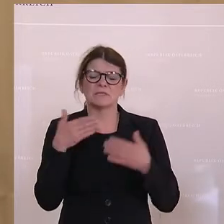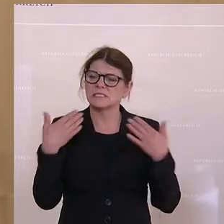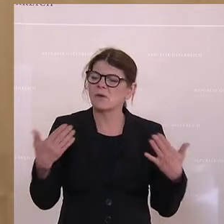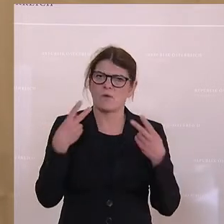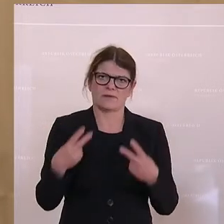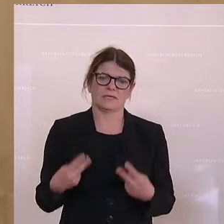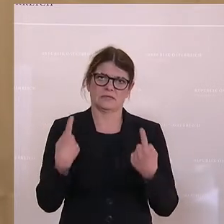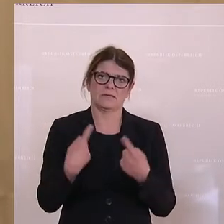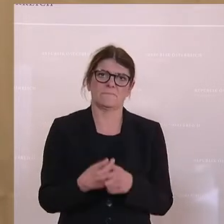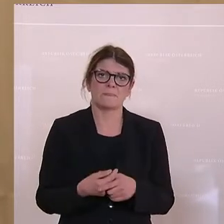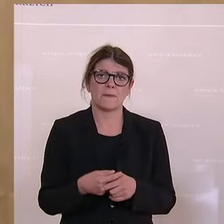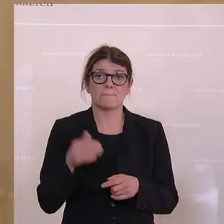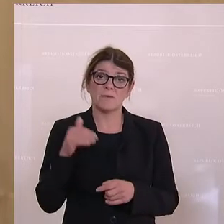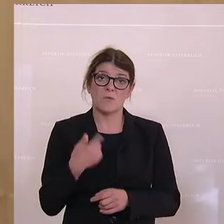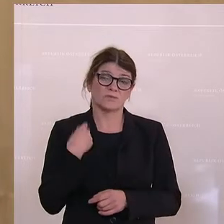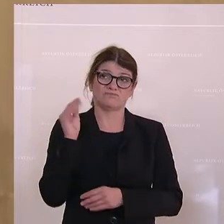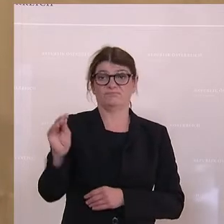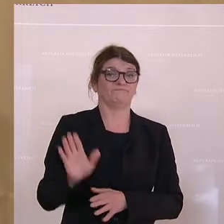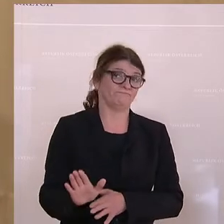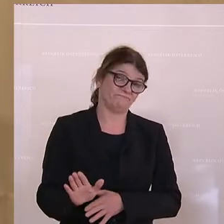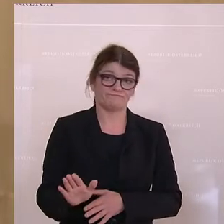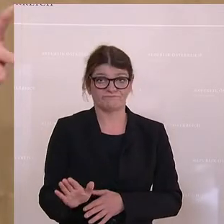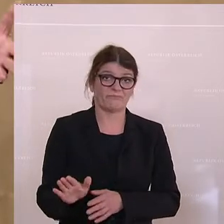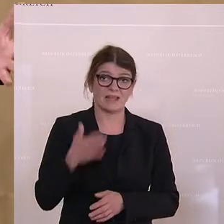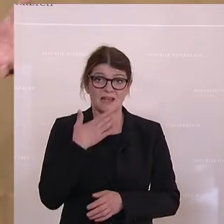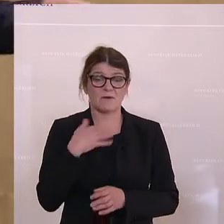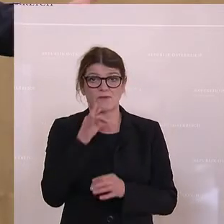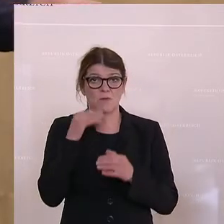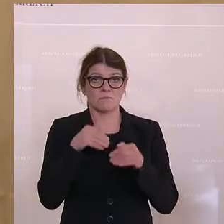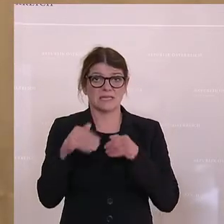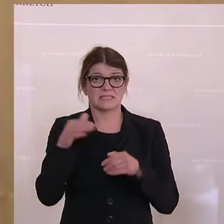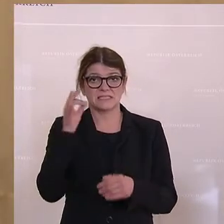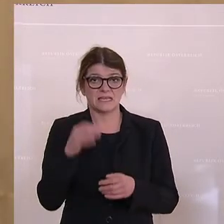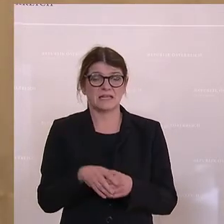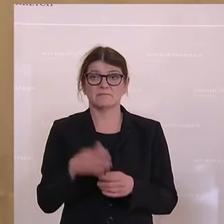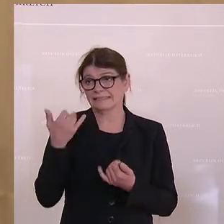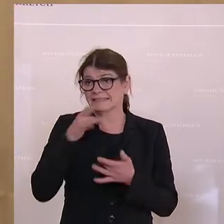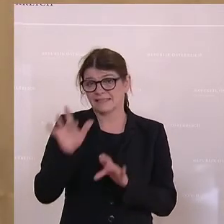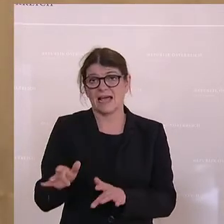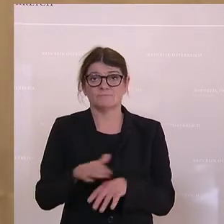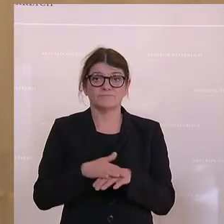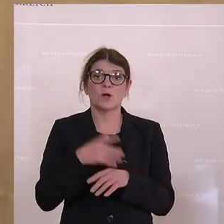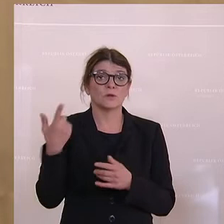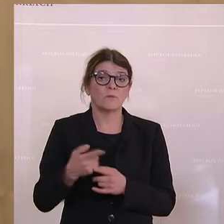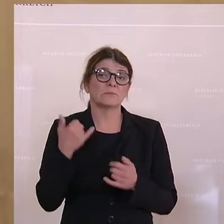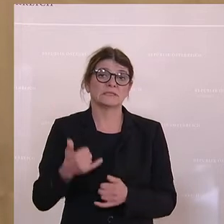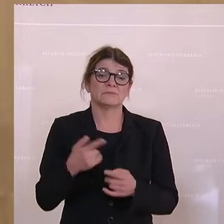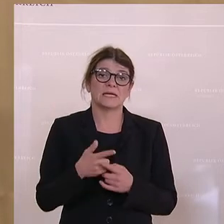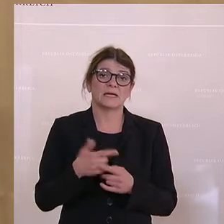ist, muss ich dir vorhalten, liebe Frau Ministerin, in Abwesenheit, du bist eine groß,